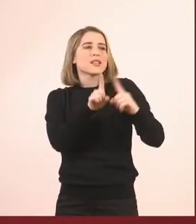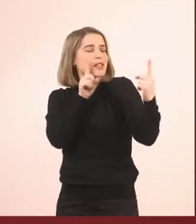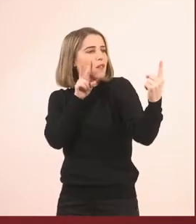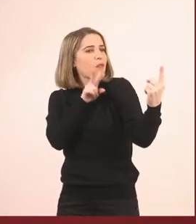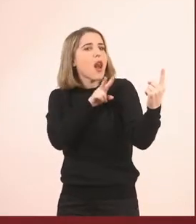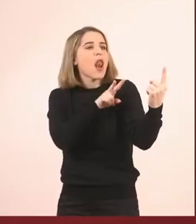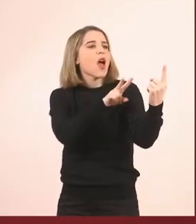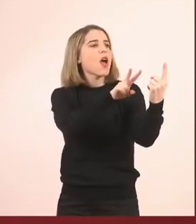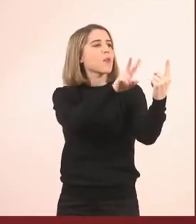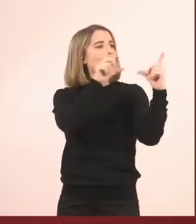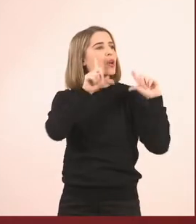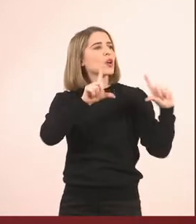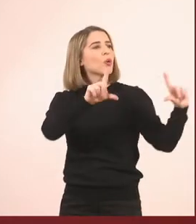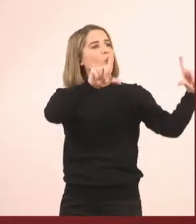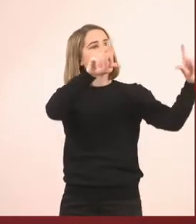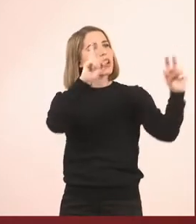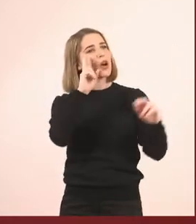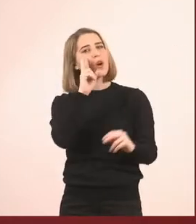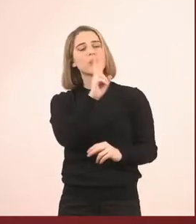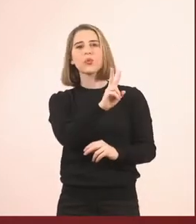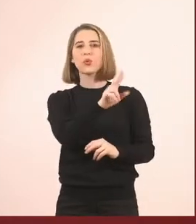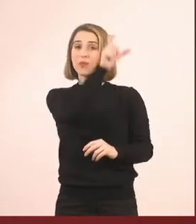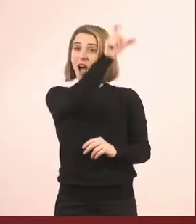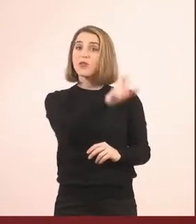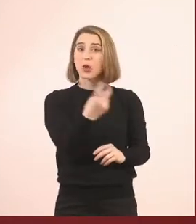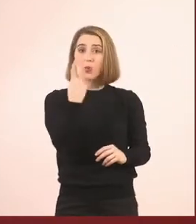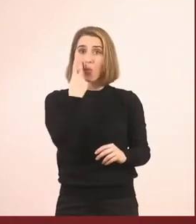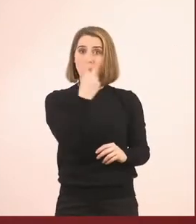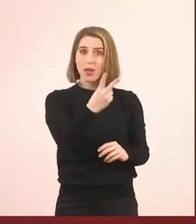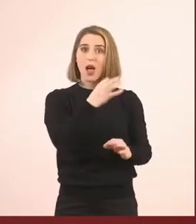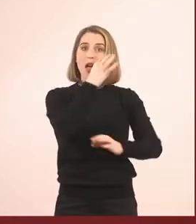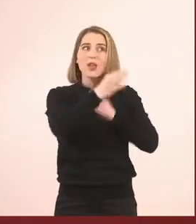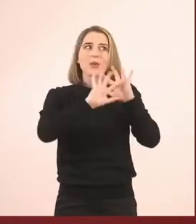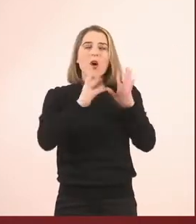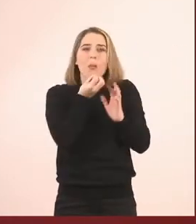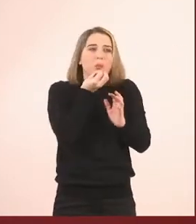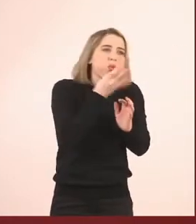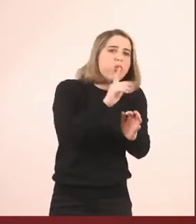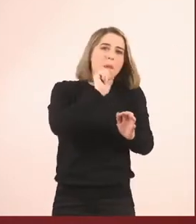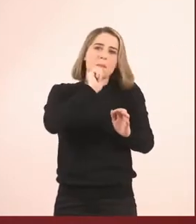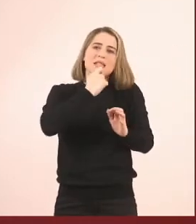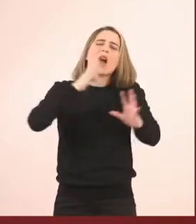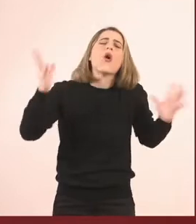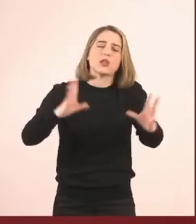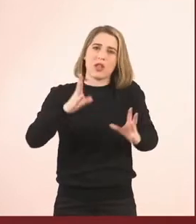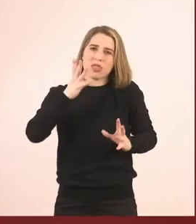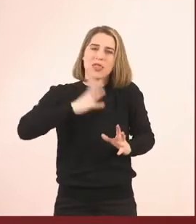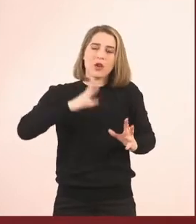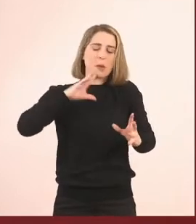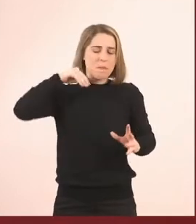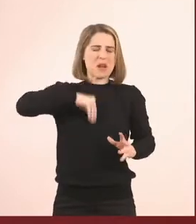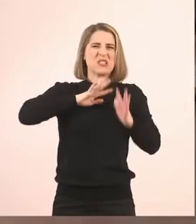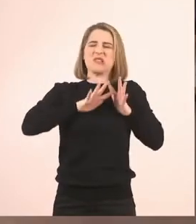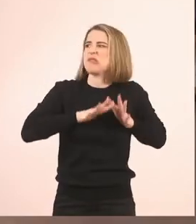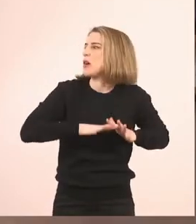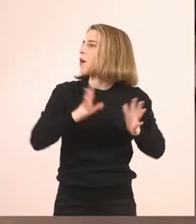Έτσι, σιγά-σιγά. Και αυτόν που είδατε στη λίμνη θα του πείτε όλα τον μυστικά. Τι θέλετε να πείτε, πράγματα άμα ας πούμε